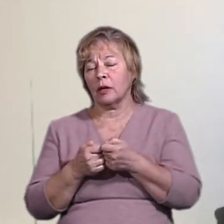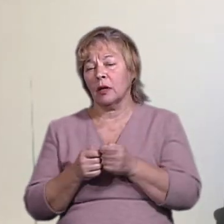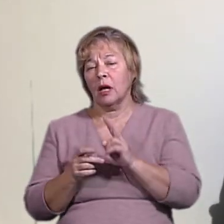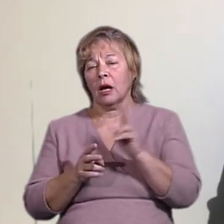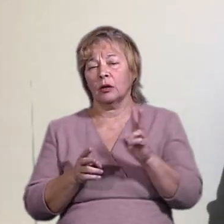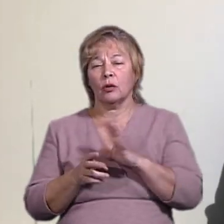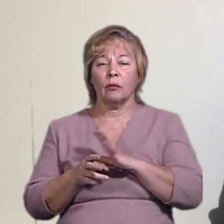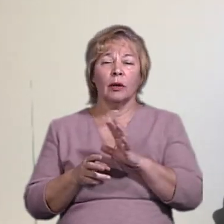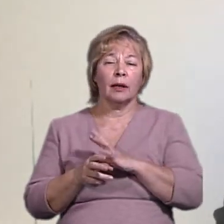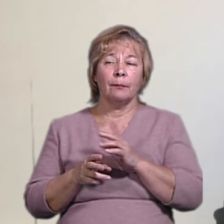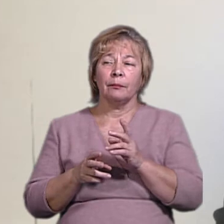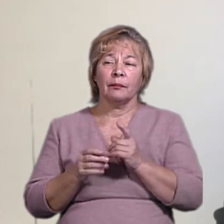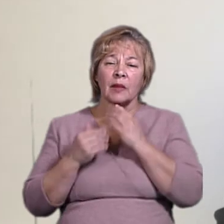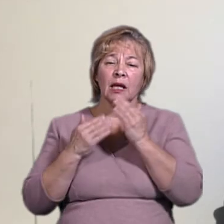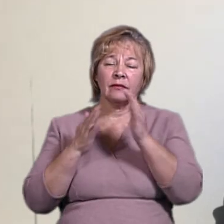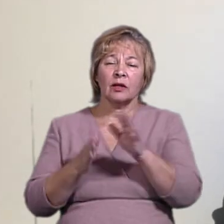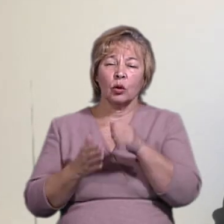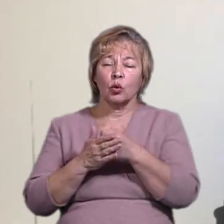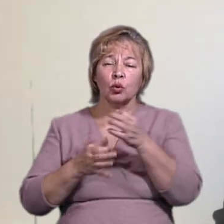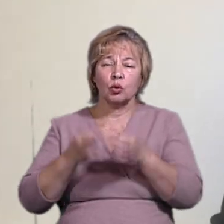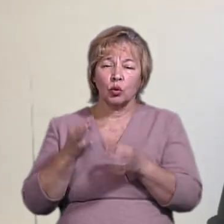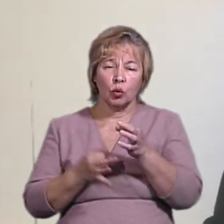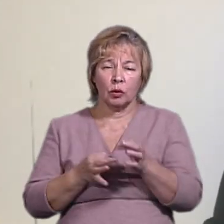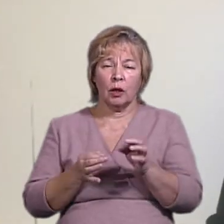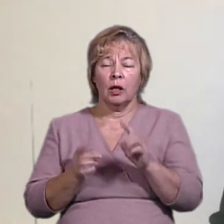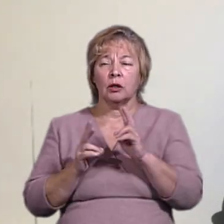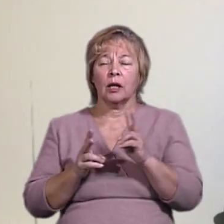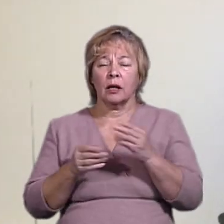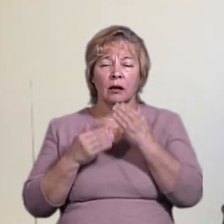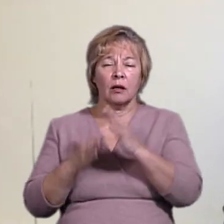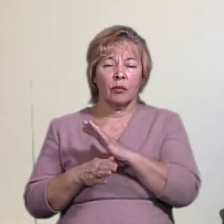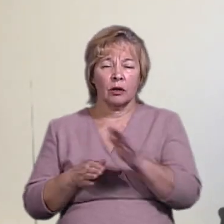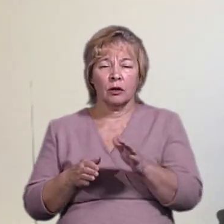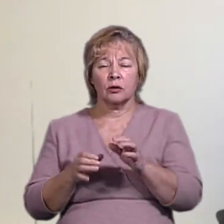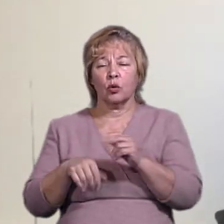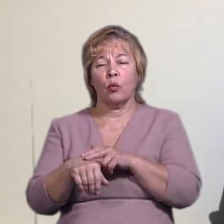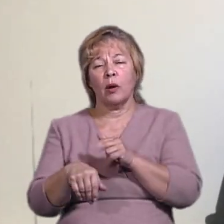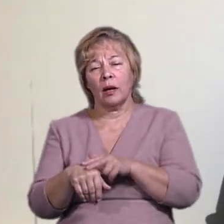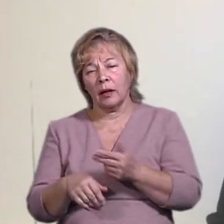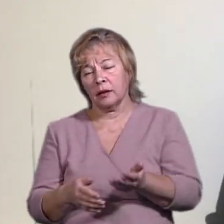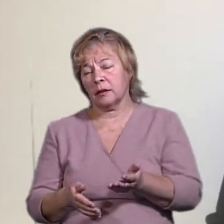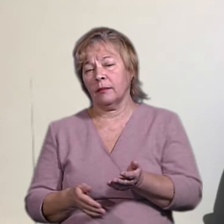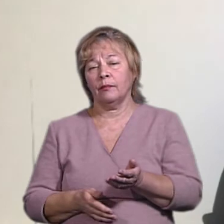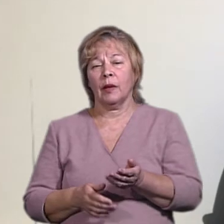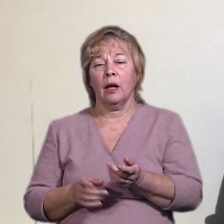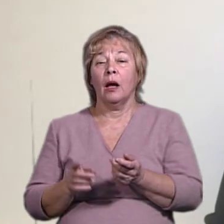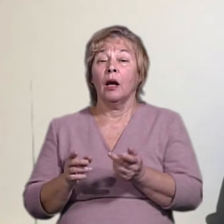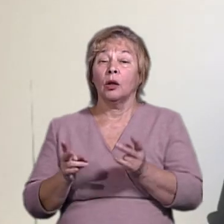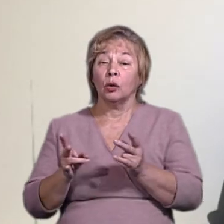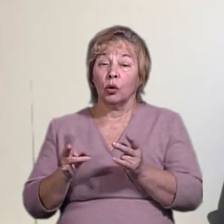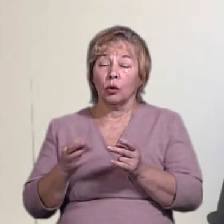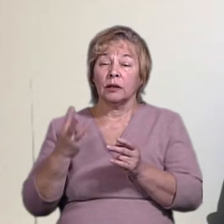щодо яких, наприклад, не звертаються до суду, щодо яких не звертаються до поліції і таке і інше. Тим не менше,